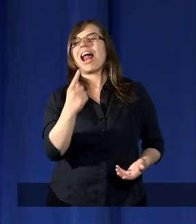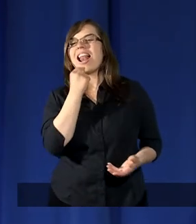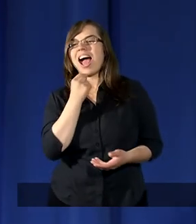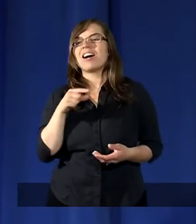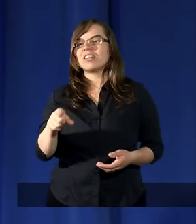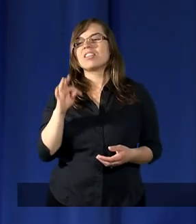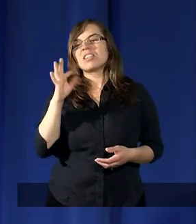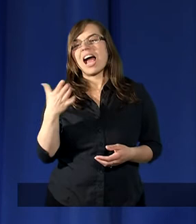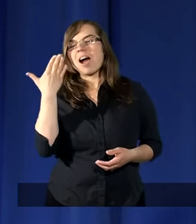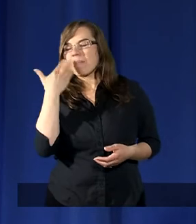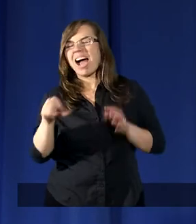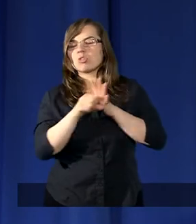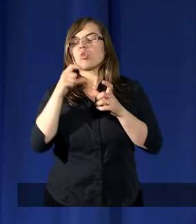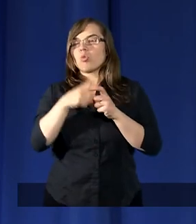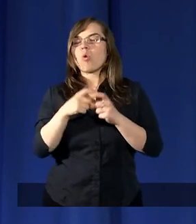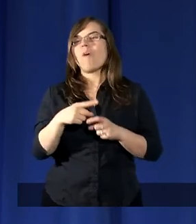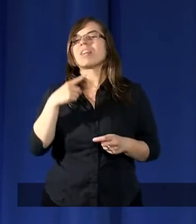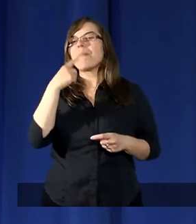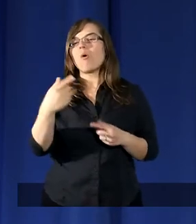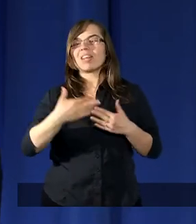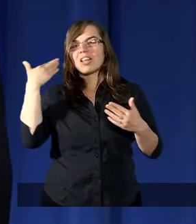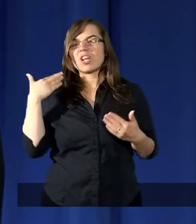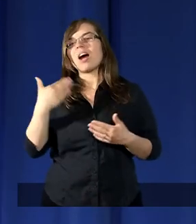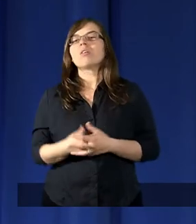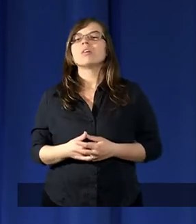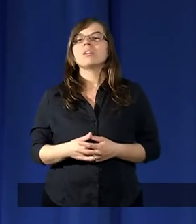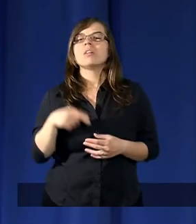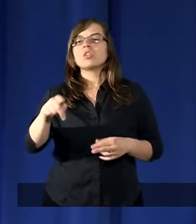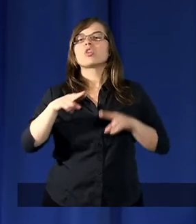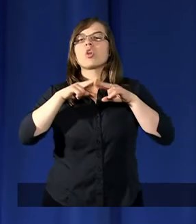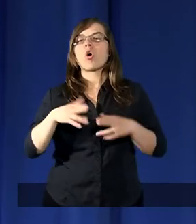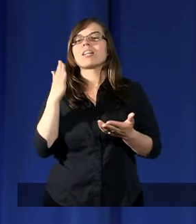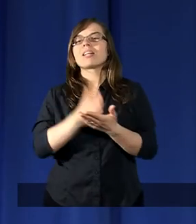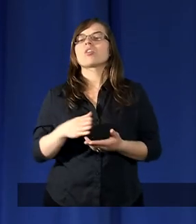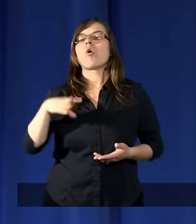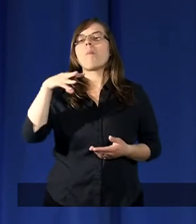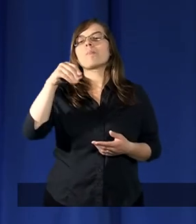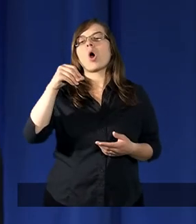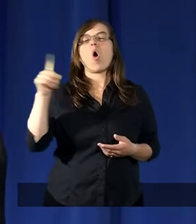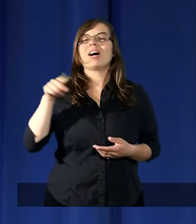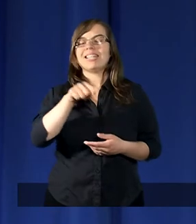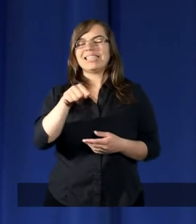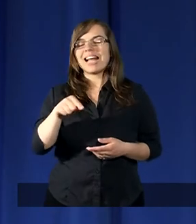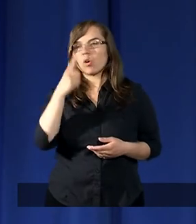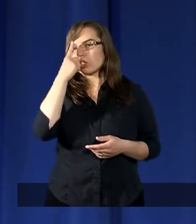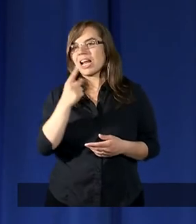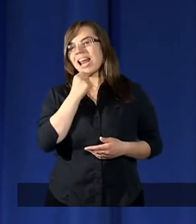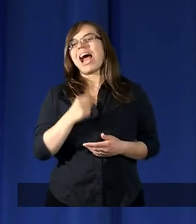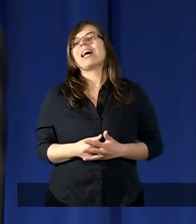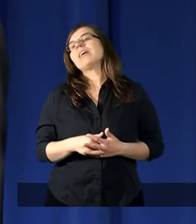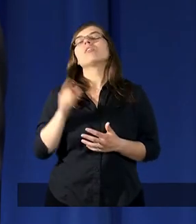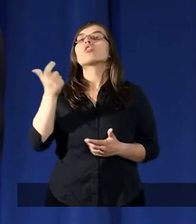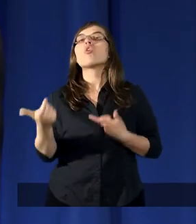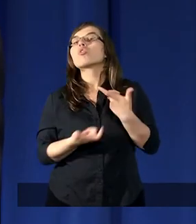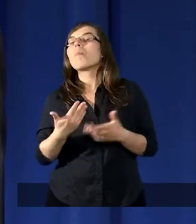on tak bardzo dosłownie czasem miał taki język, że został tylko proch z niego i następnie